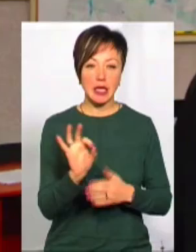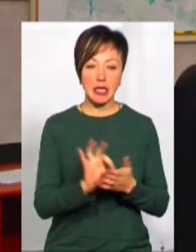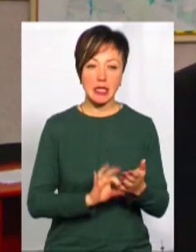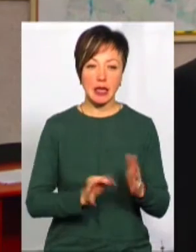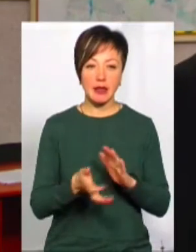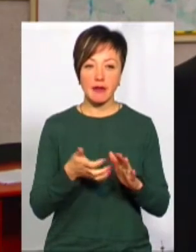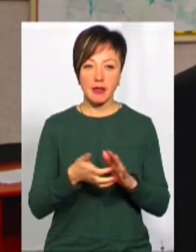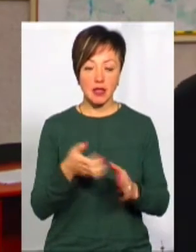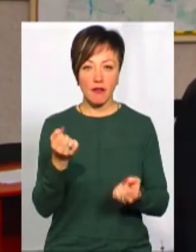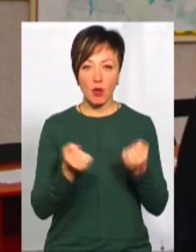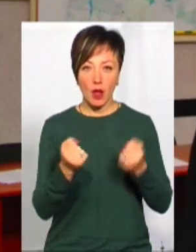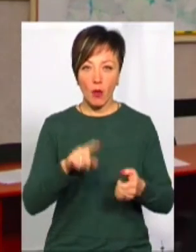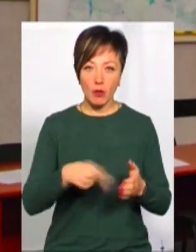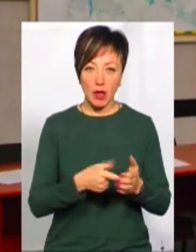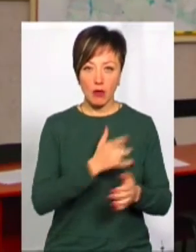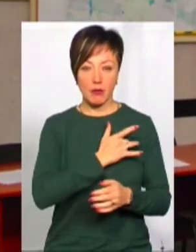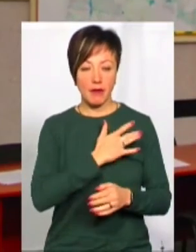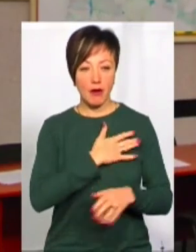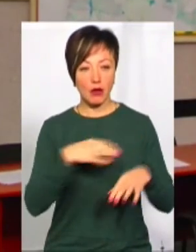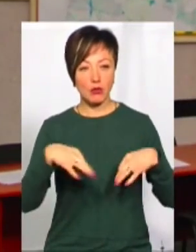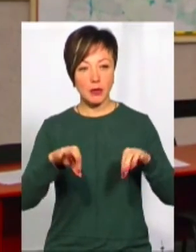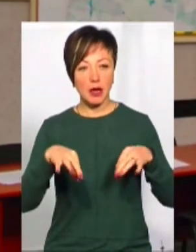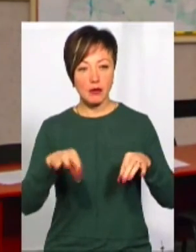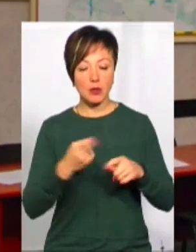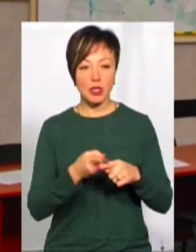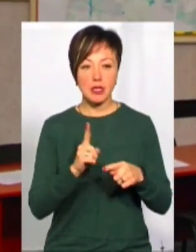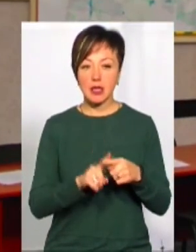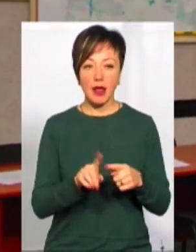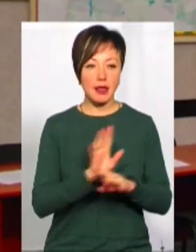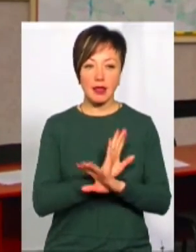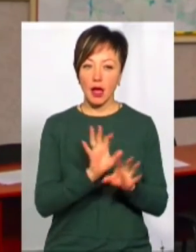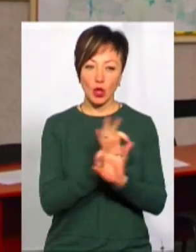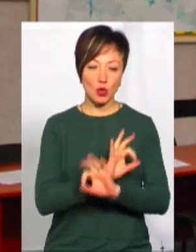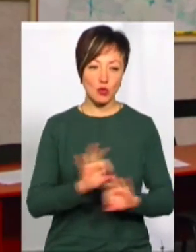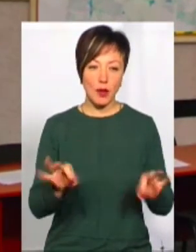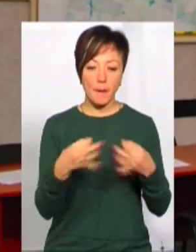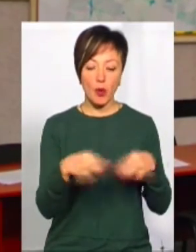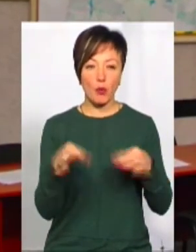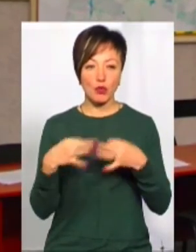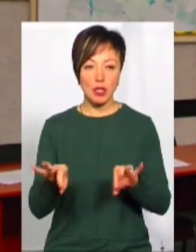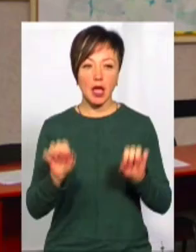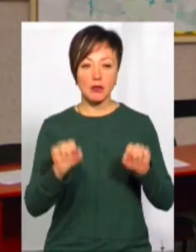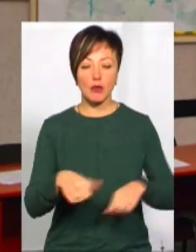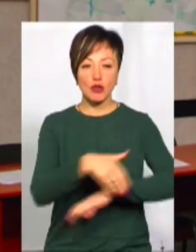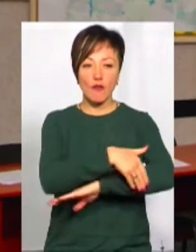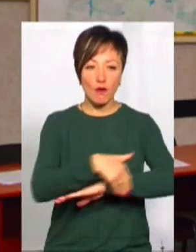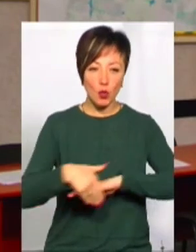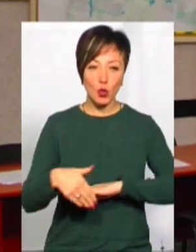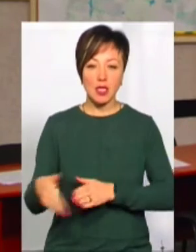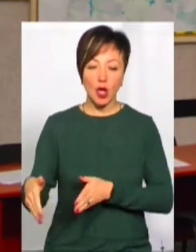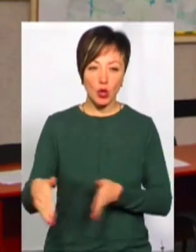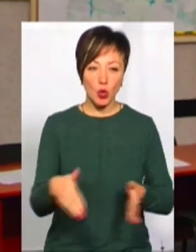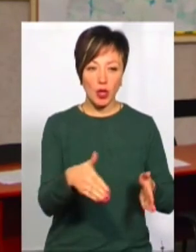водіїв як на комунальному, так і на приватному транспорті. Це є недосконала пропускна спроможність вулиці, доріг міста